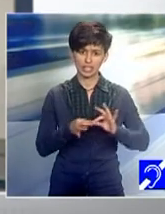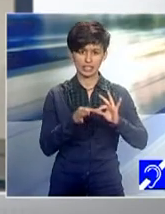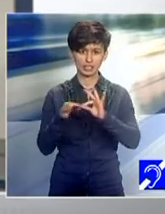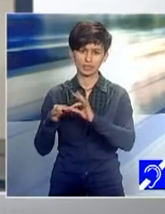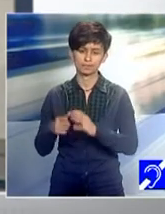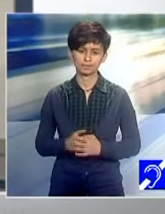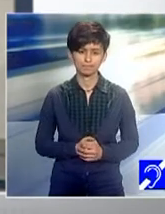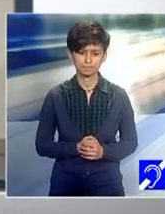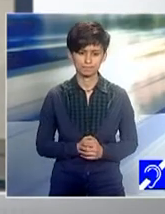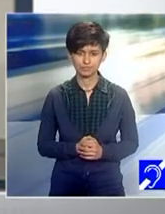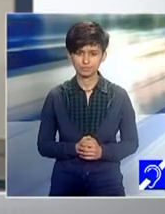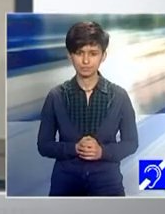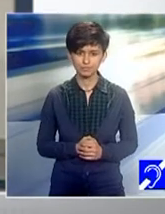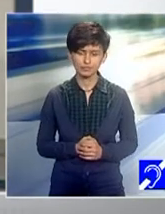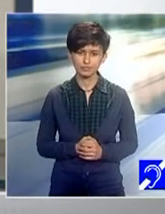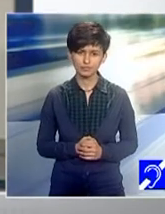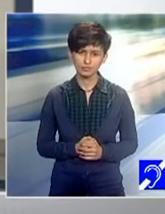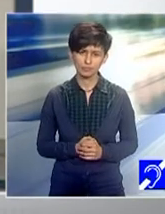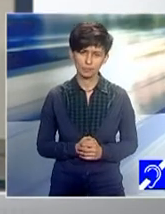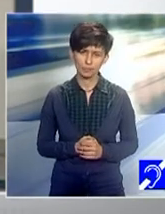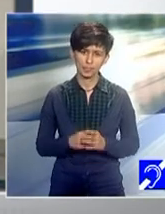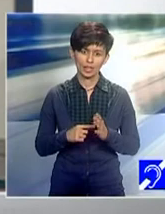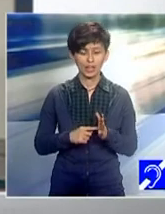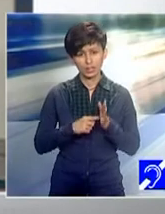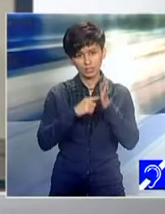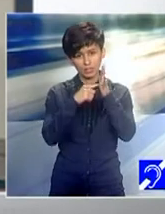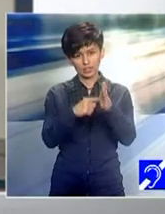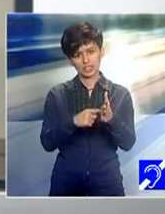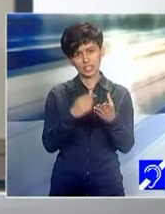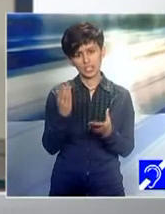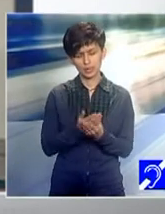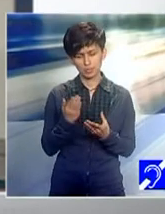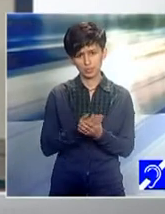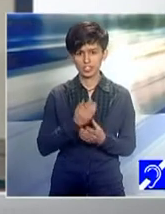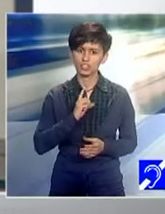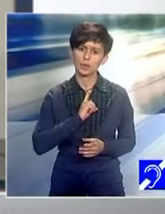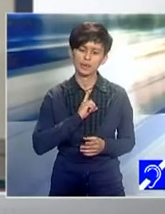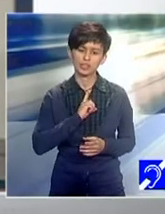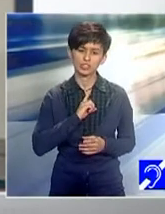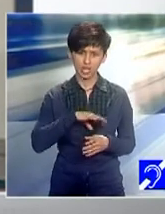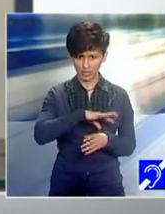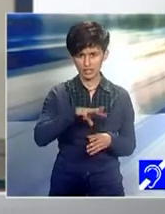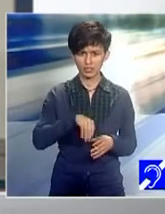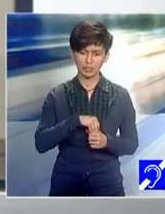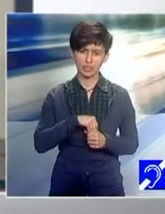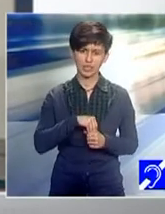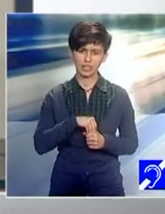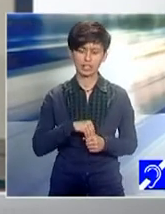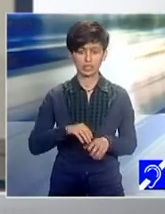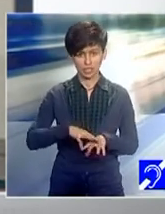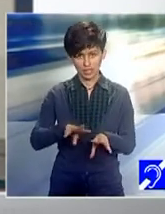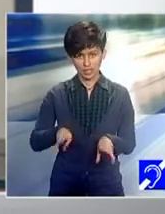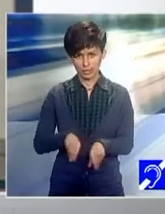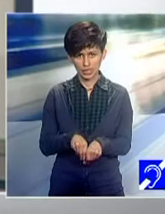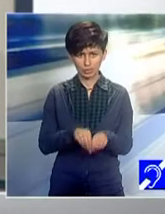sub formă unor povești personal, adică povești de familie și împreună cu